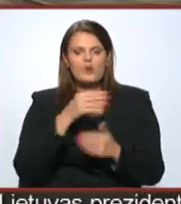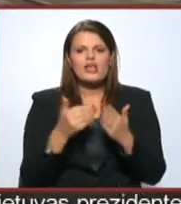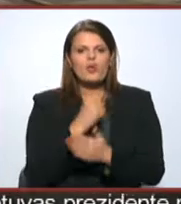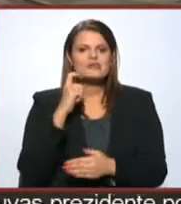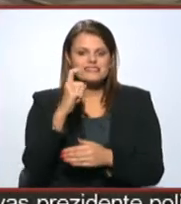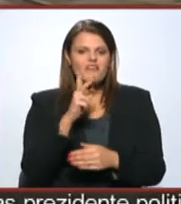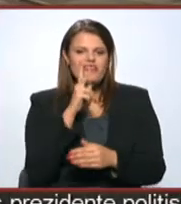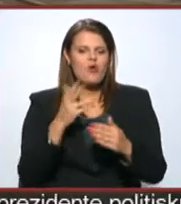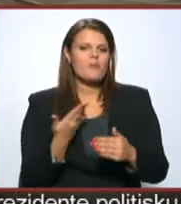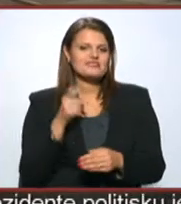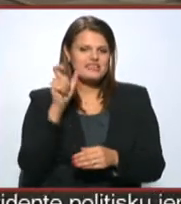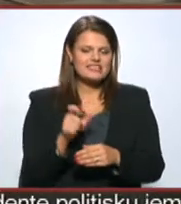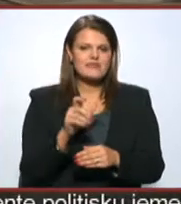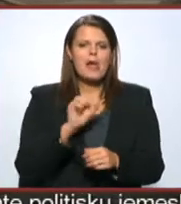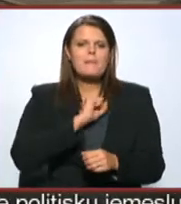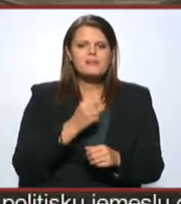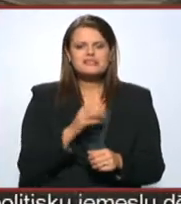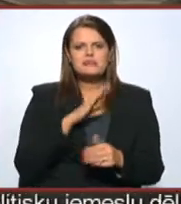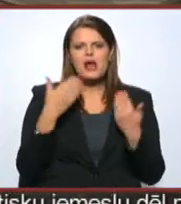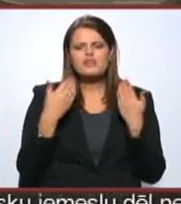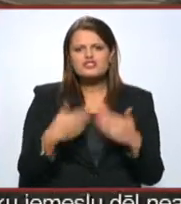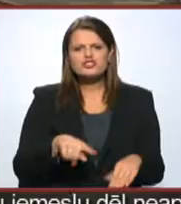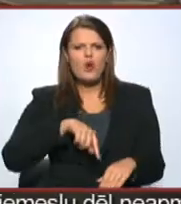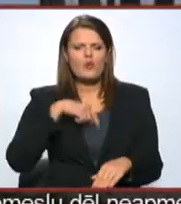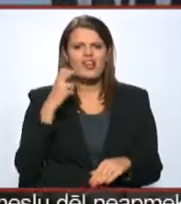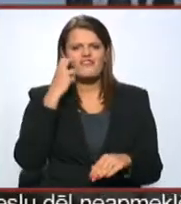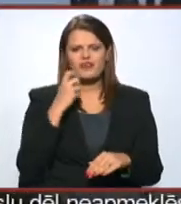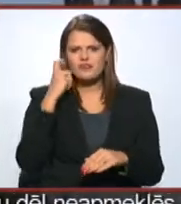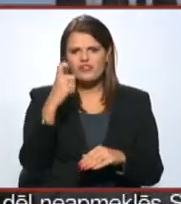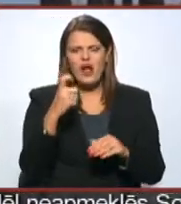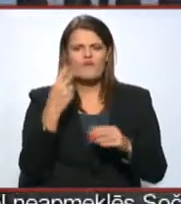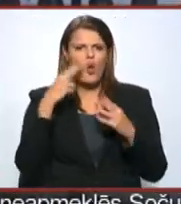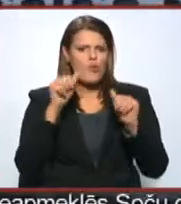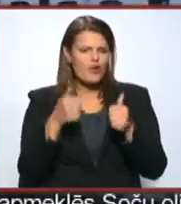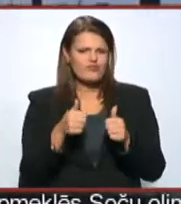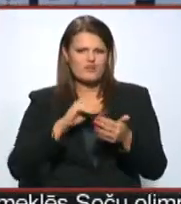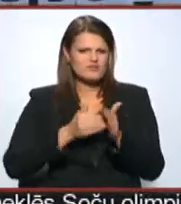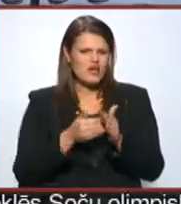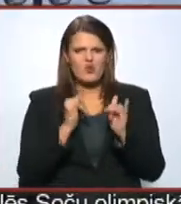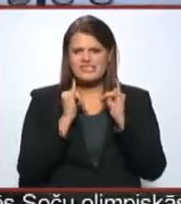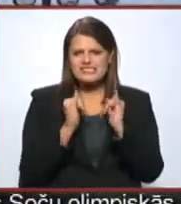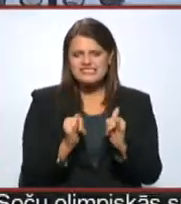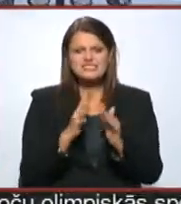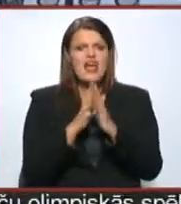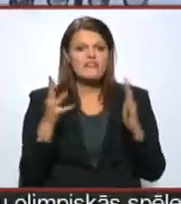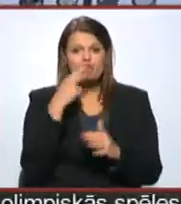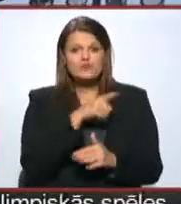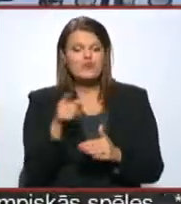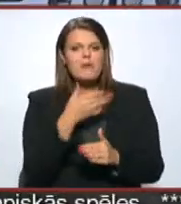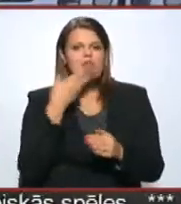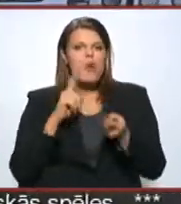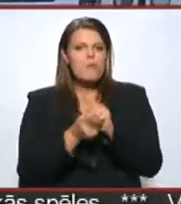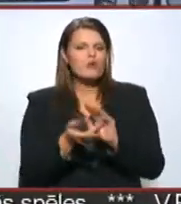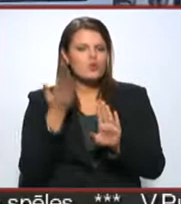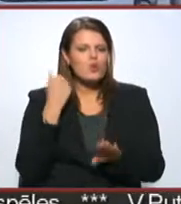tramvajus Daugavpils iedzīvotāji pacietīgi gaidījuši jau ilgi. Vecot tramvaju modeļu stāvoklis ir neapmierinoši. Naudzinotiem nav mainīti